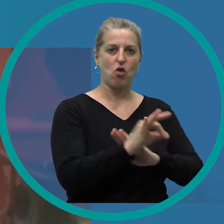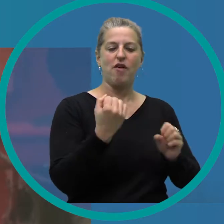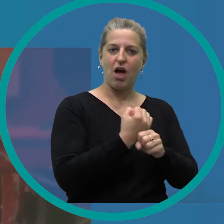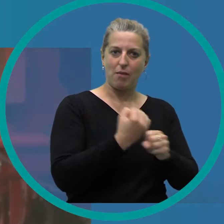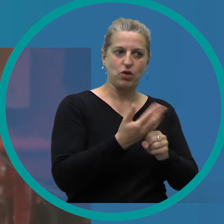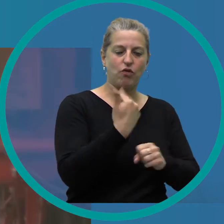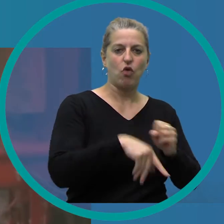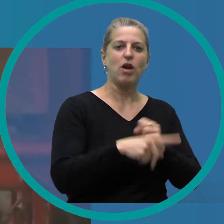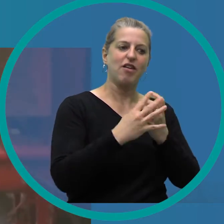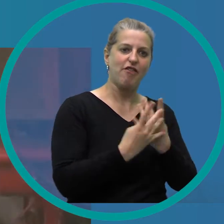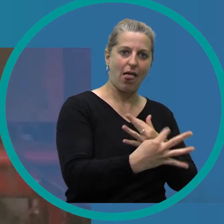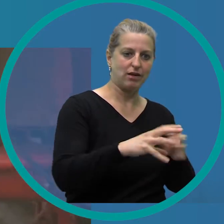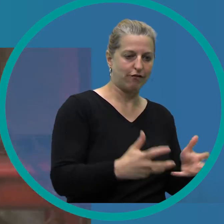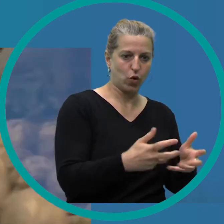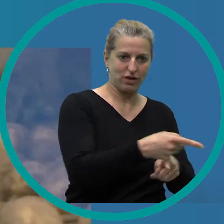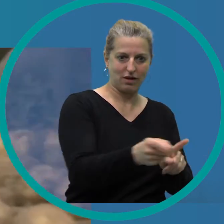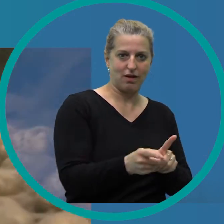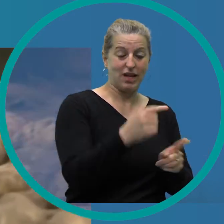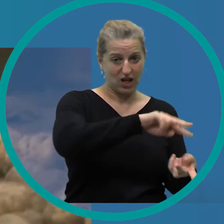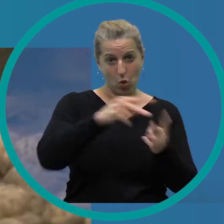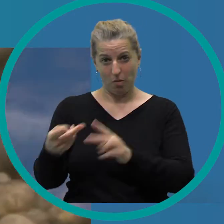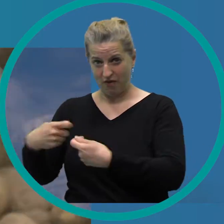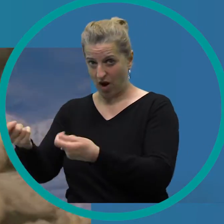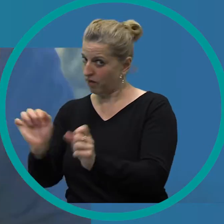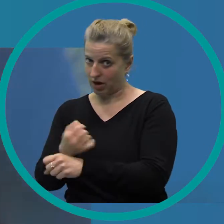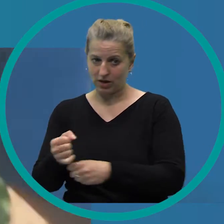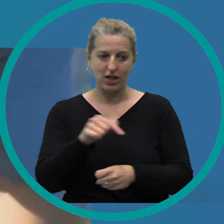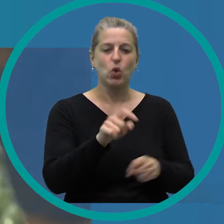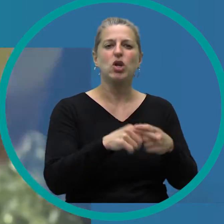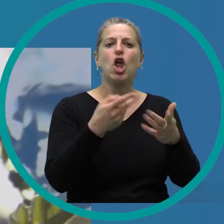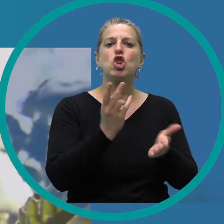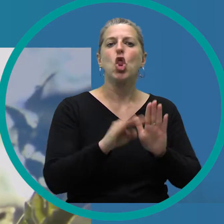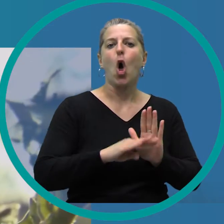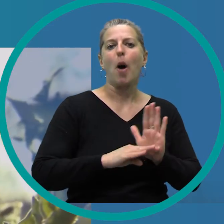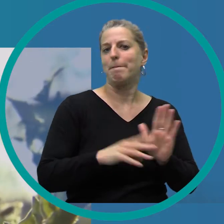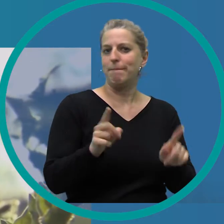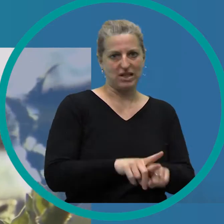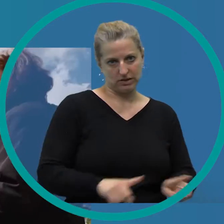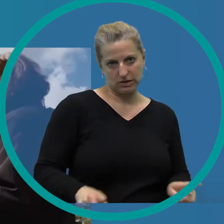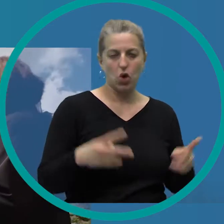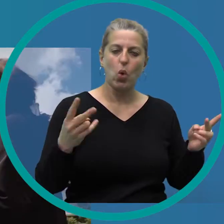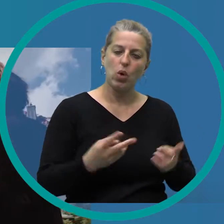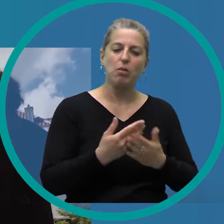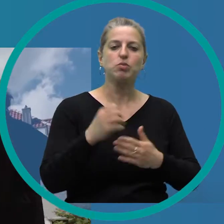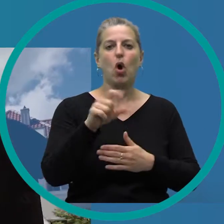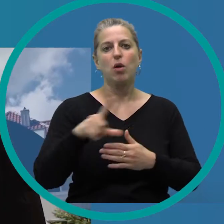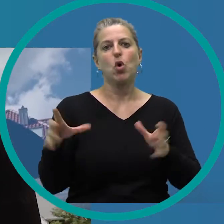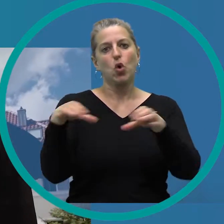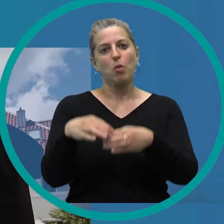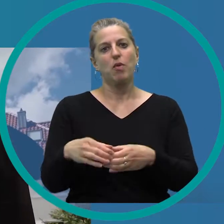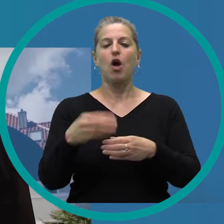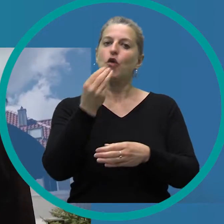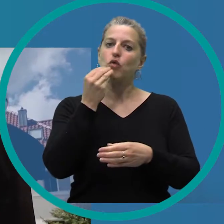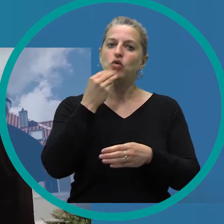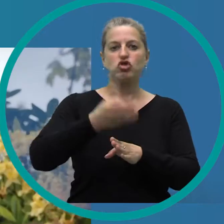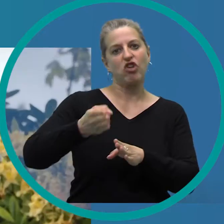Verarbeitung von Feldfrüchten geht, die ihren Weg nicht in die Geschäfte finden, weil sie nicht der Norm entsprechen. Oder etwa zur Oldenburger Gruppe